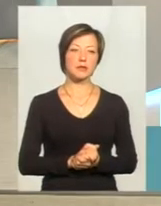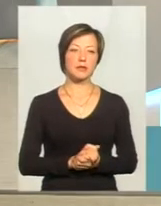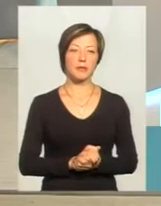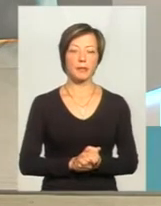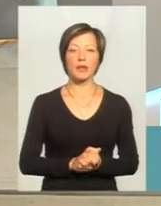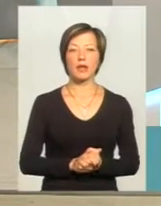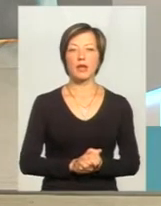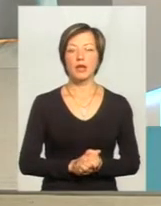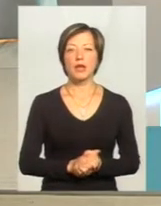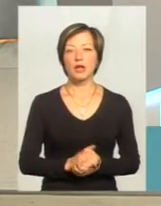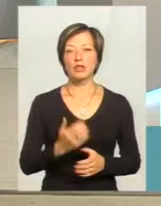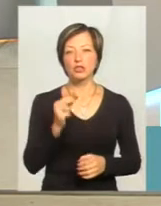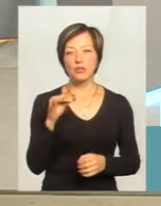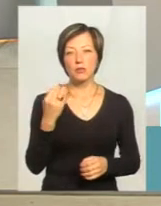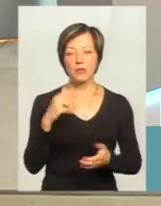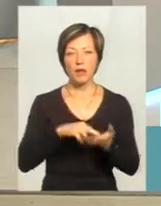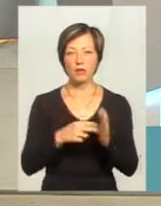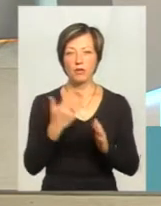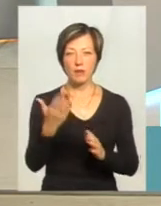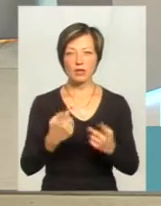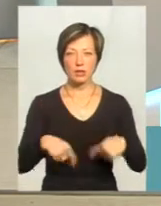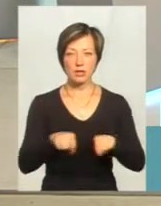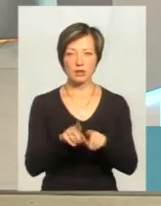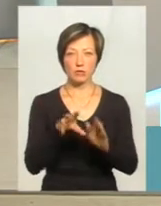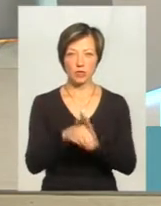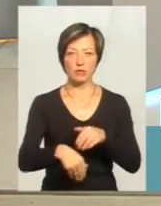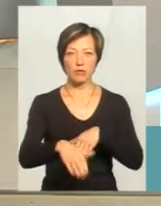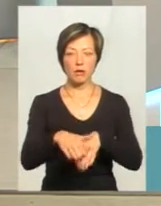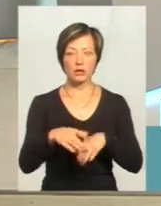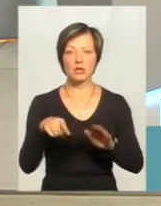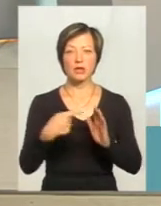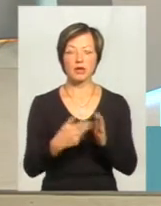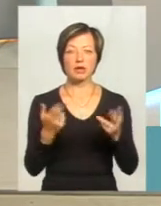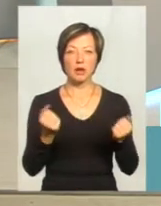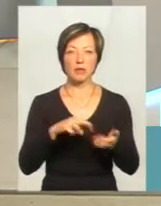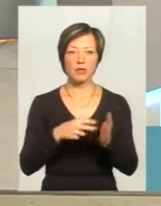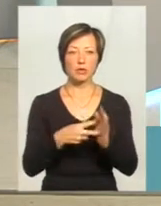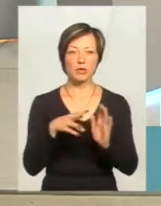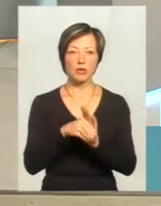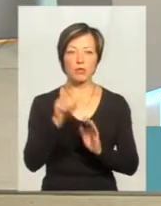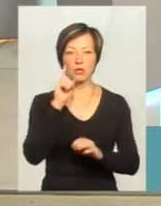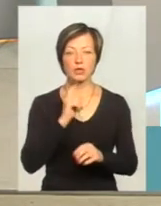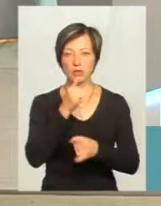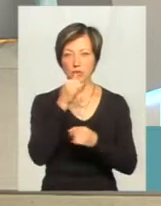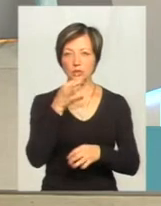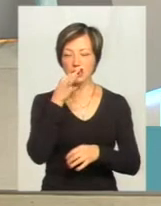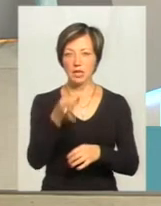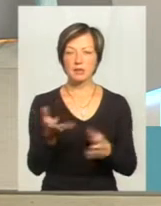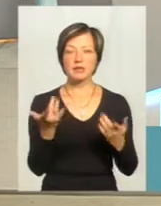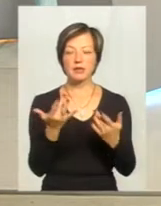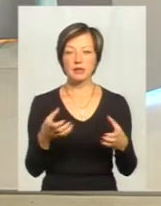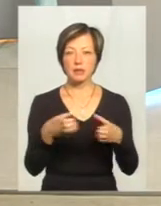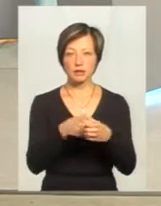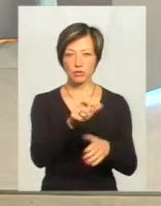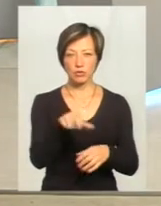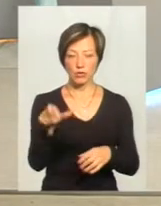Пані Олена, чи планує Ваша організація долучатися до маршу? Так, ми плануємо долучитися, але поки що я не можу сказати, в якій ми будемо кількості, тому що